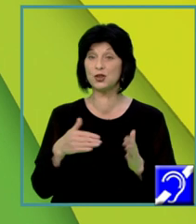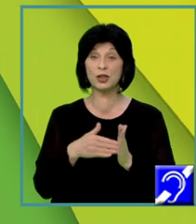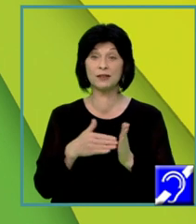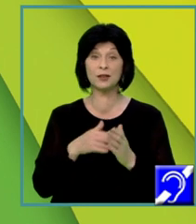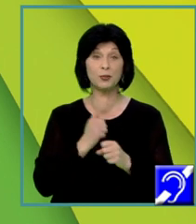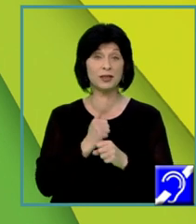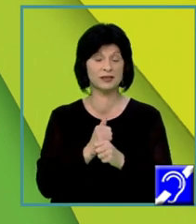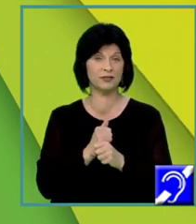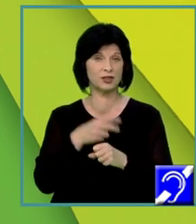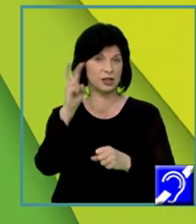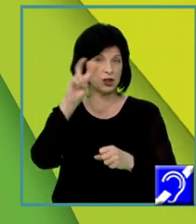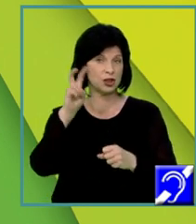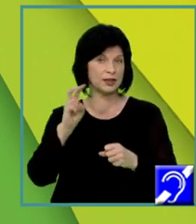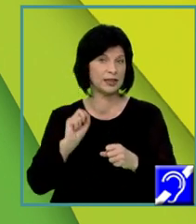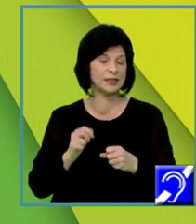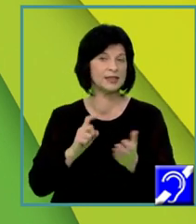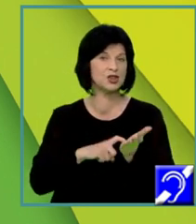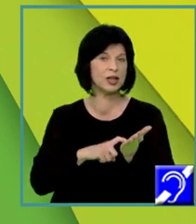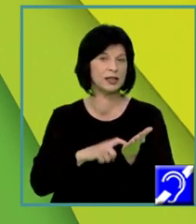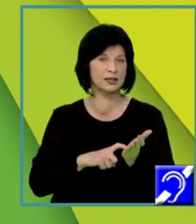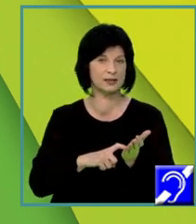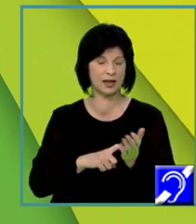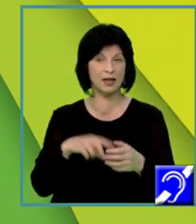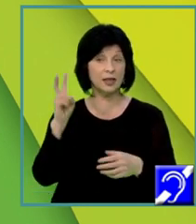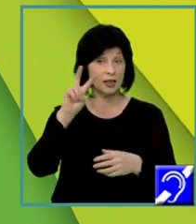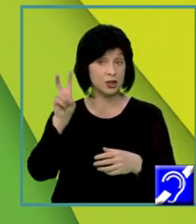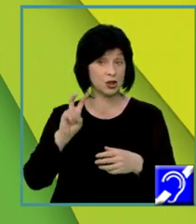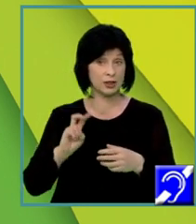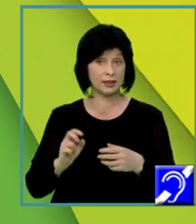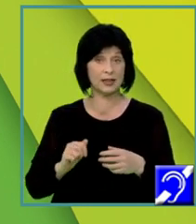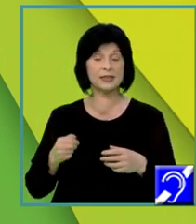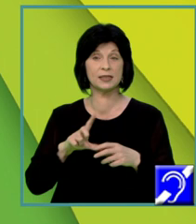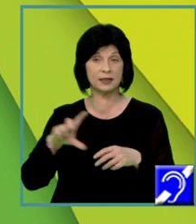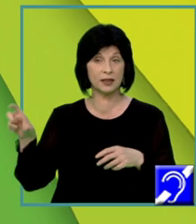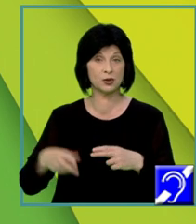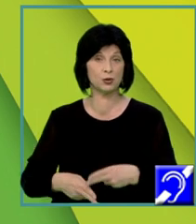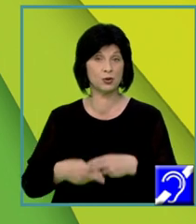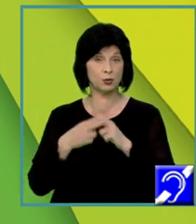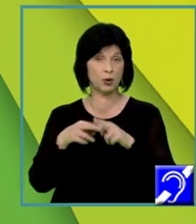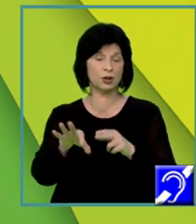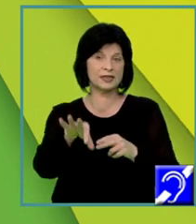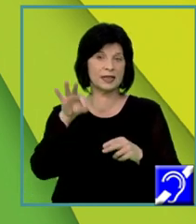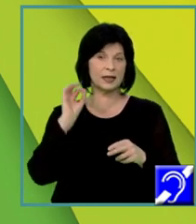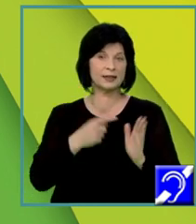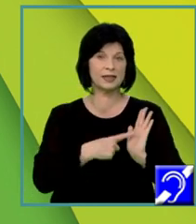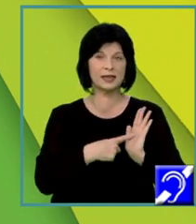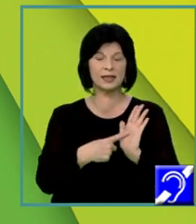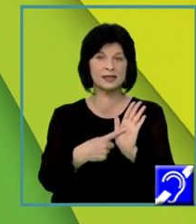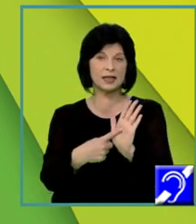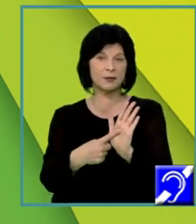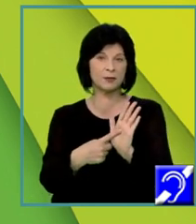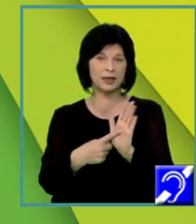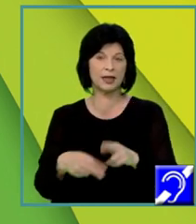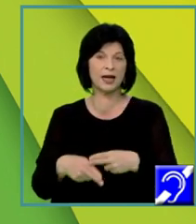atenție cerința, citiți cu atenție textul suport, selectați exemplele sugestive din text, nu uitați, trebuie să lucrați